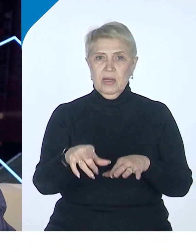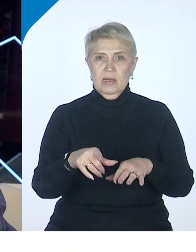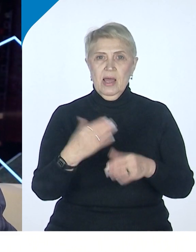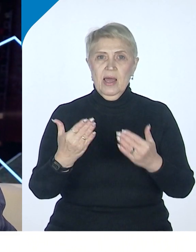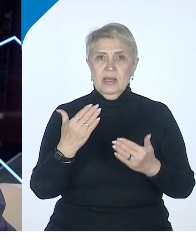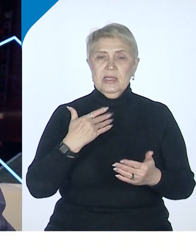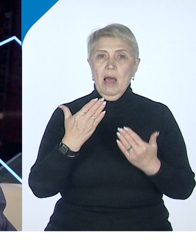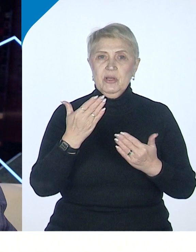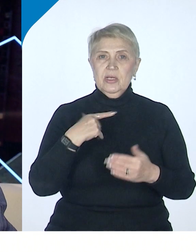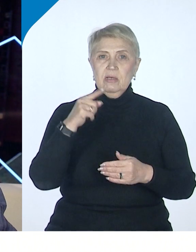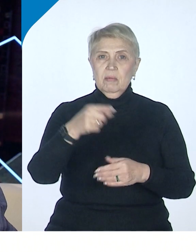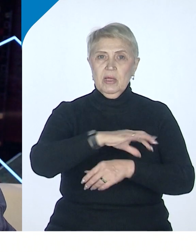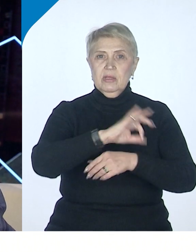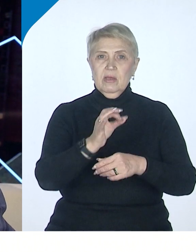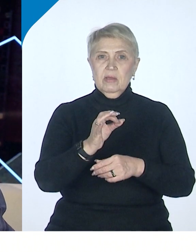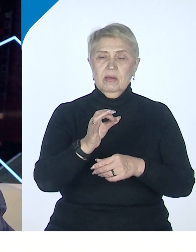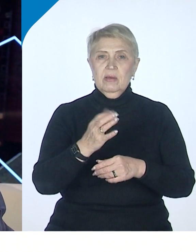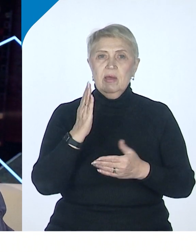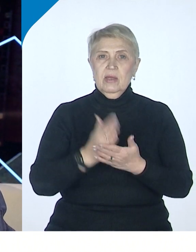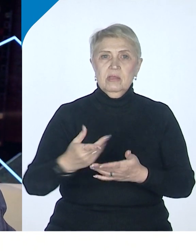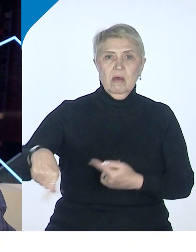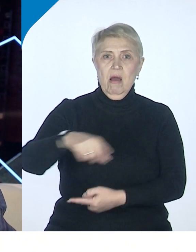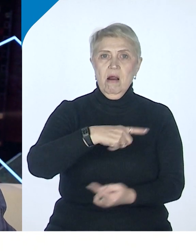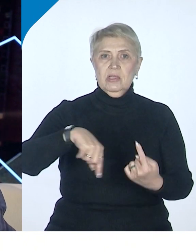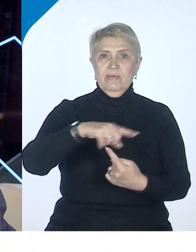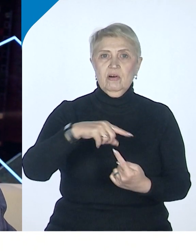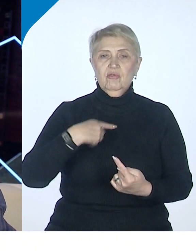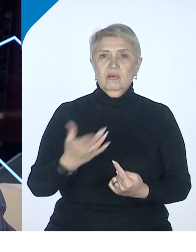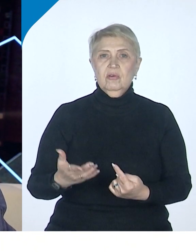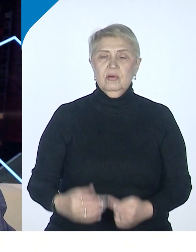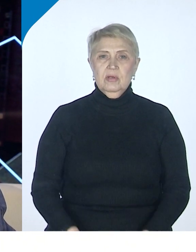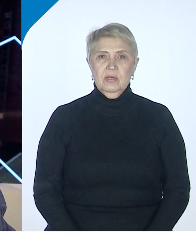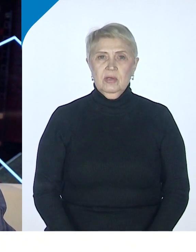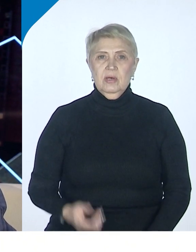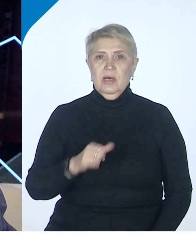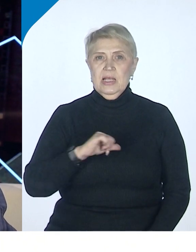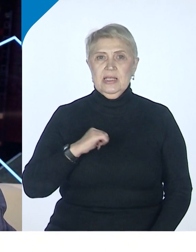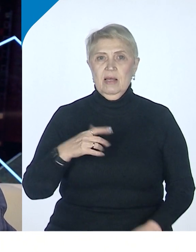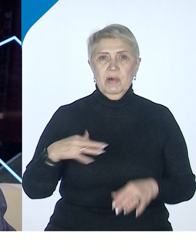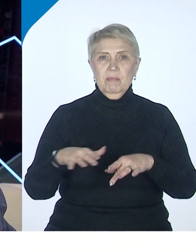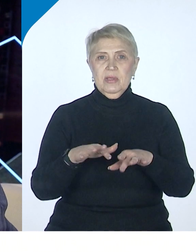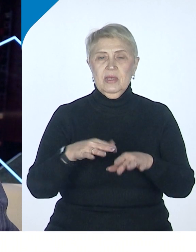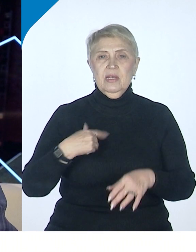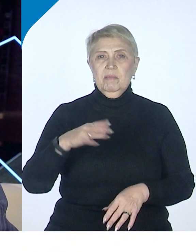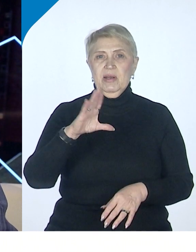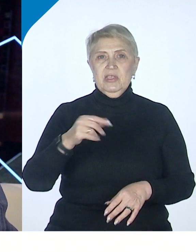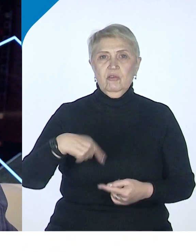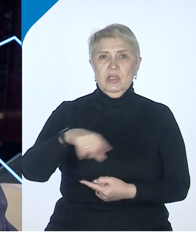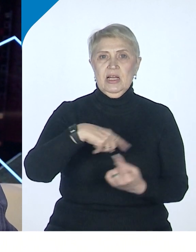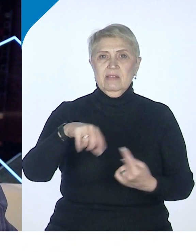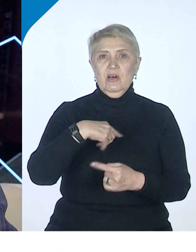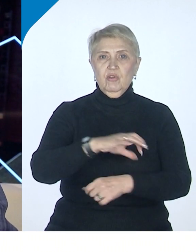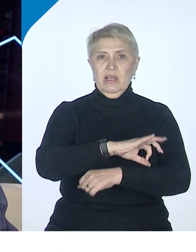тому же Дальнего Востока, к тому же по развороту на Восток. На самом деле, все эти разговоры про разворот на Восток,